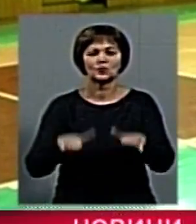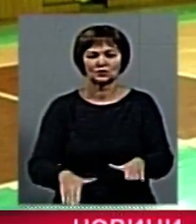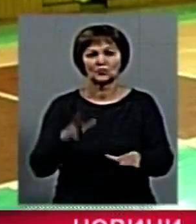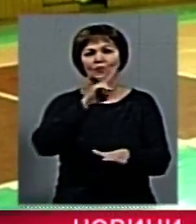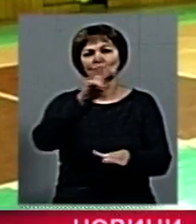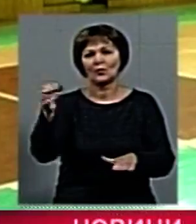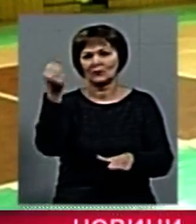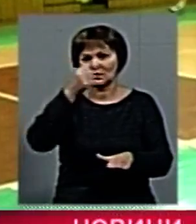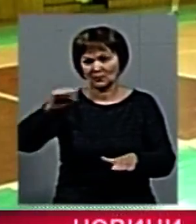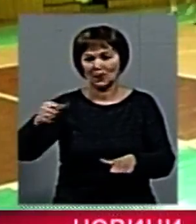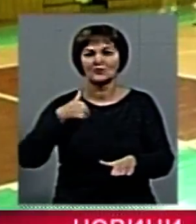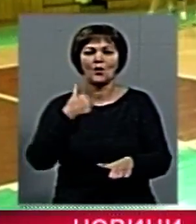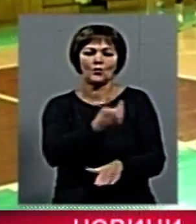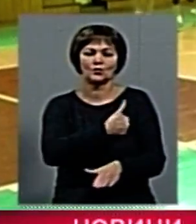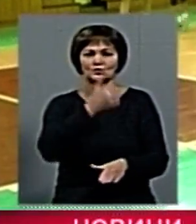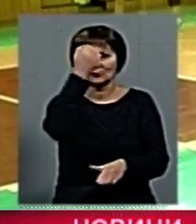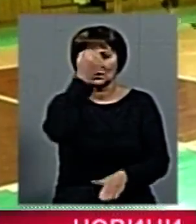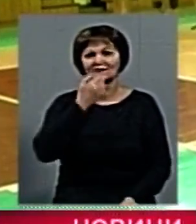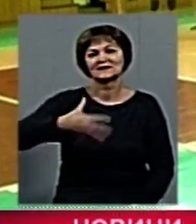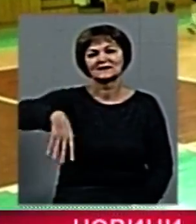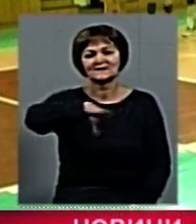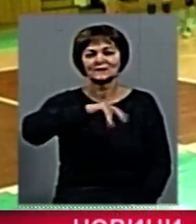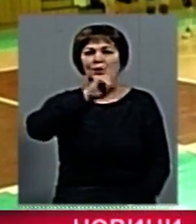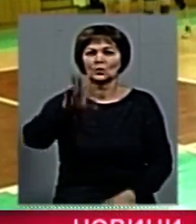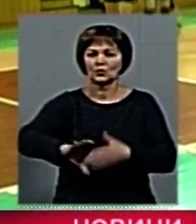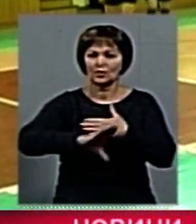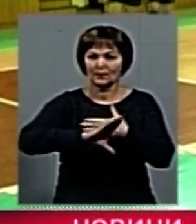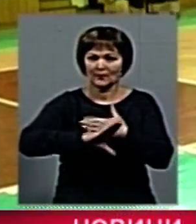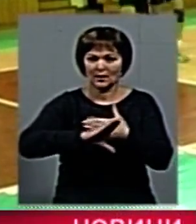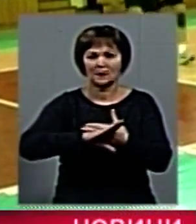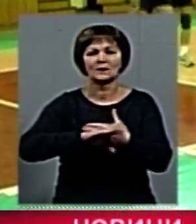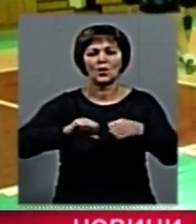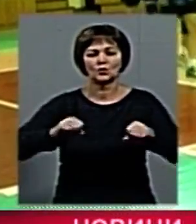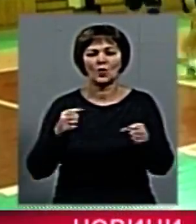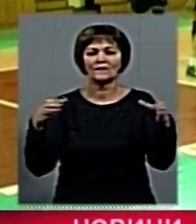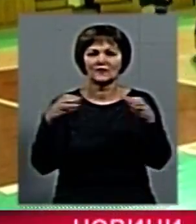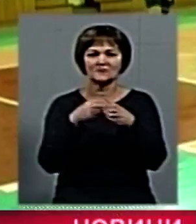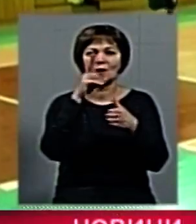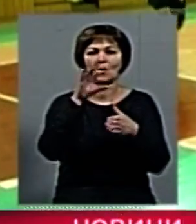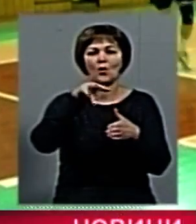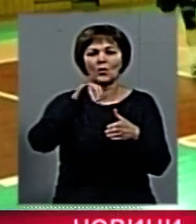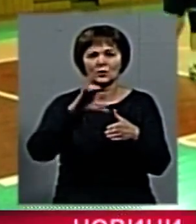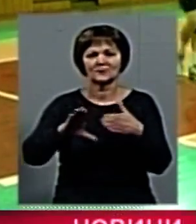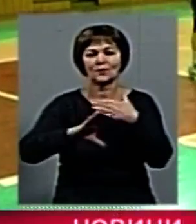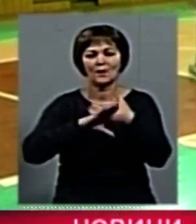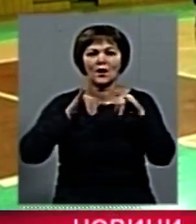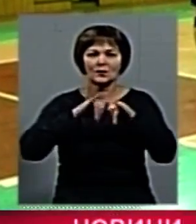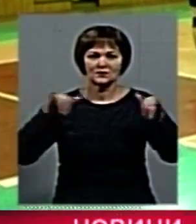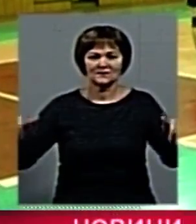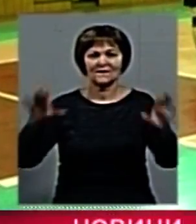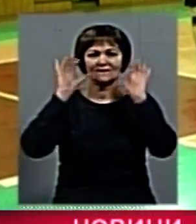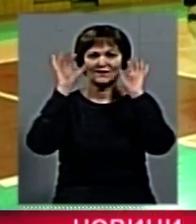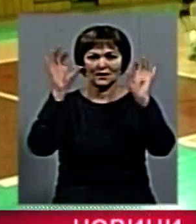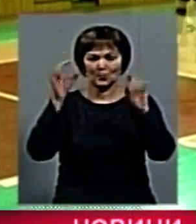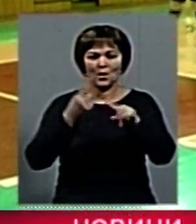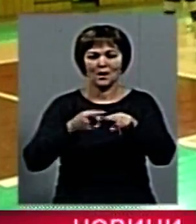переможця. Я хочу подякувати всім тим людям, які допомагають товариству «Колос», допомагають розвитку волейболу. Це і